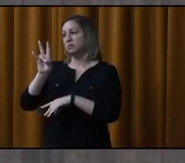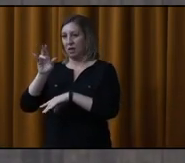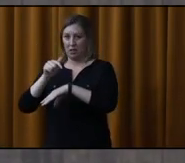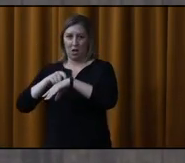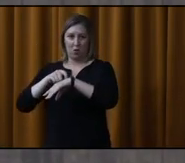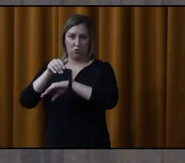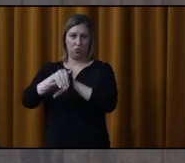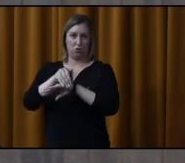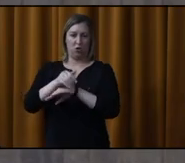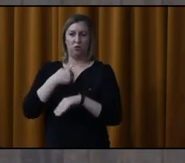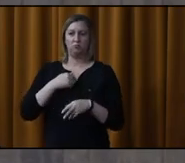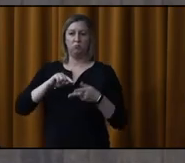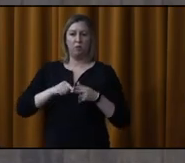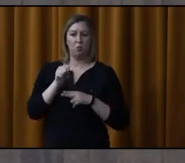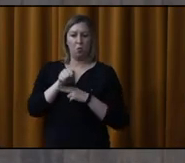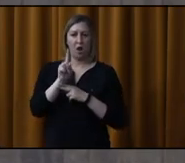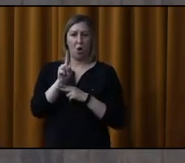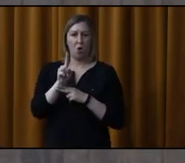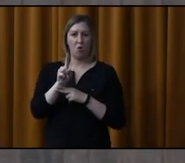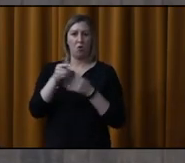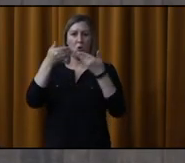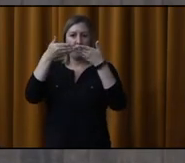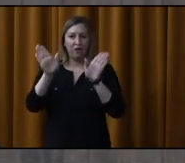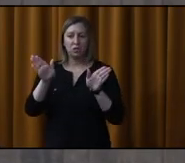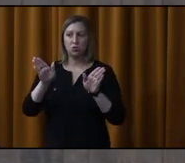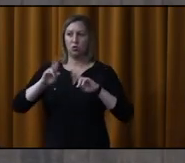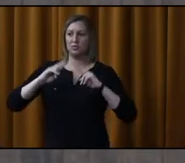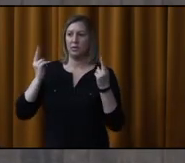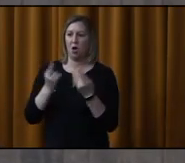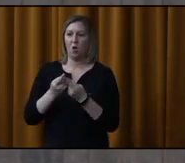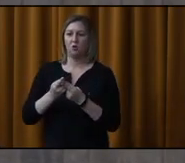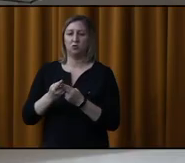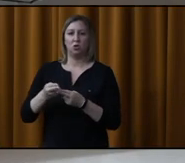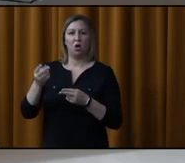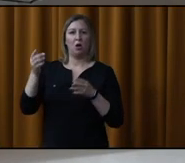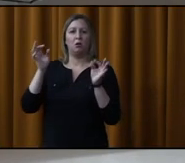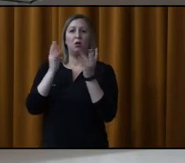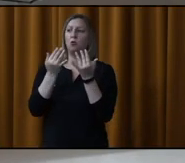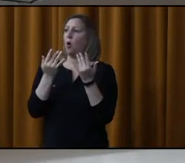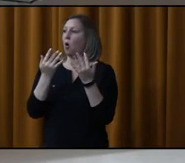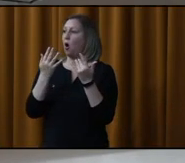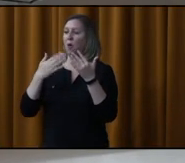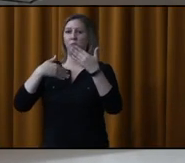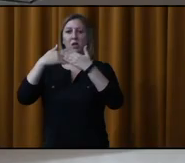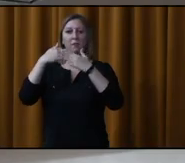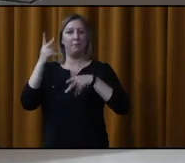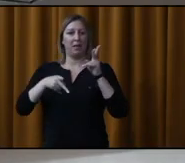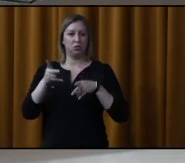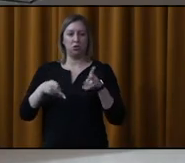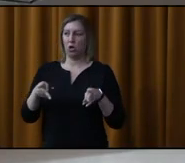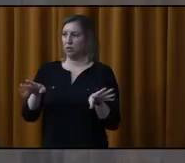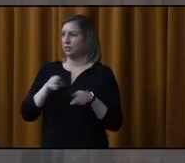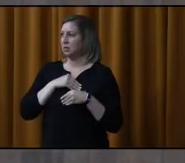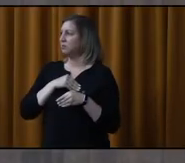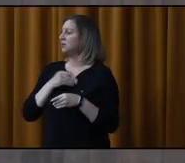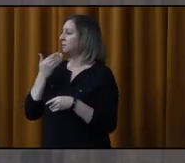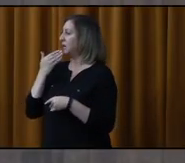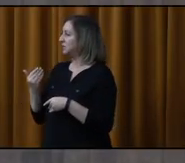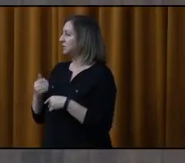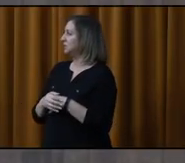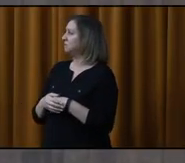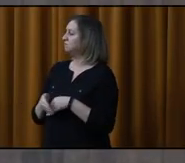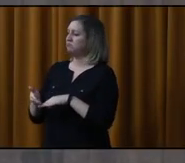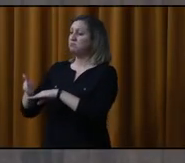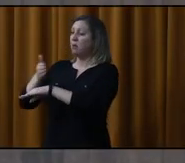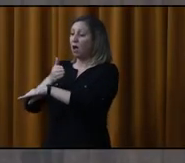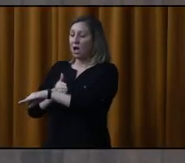je vais commencer avec le point 1, ouverture de la séance et constat du quorum par le greffier. Le quorum est constaté, M. le maire. Merci. Juste avant d'entreprendre la